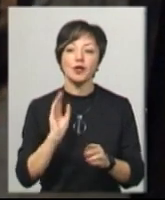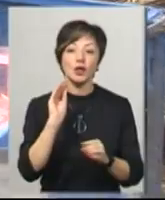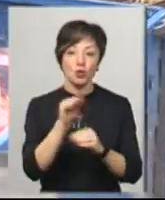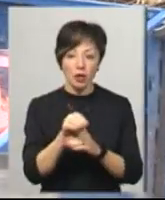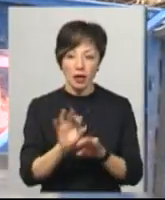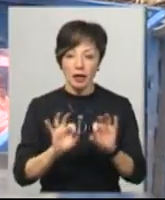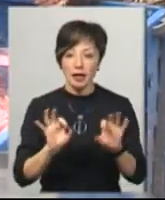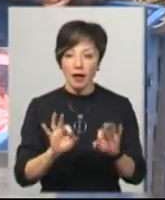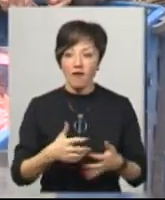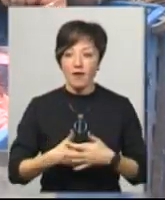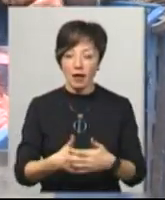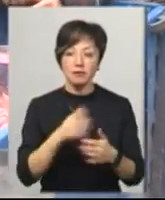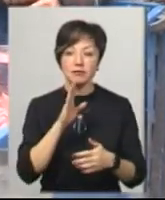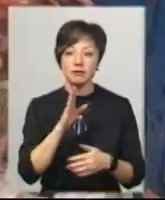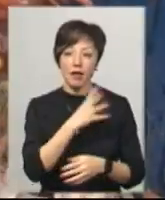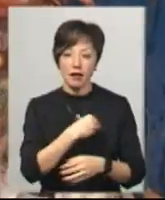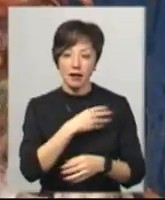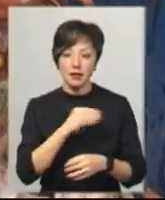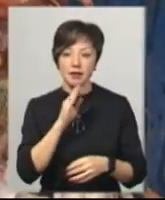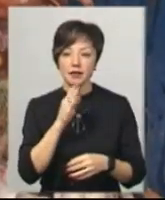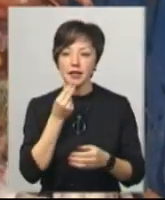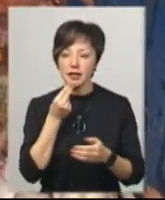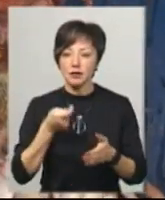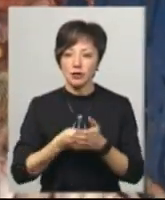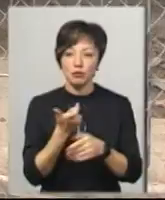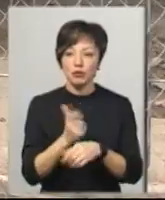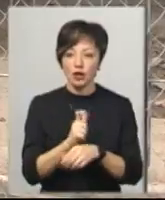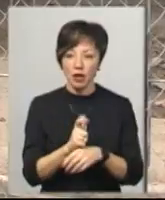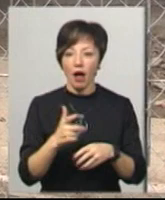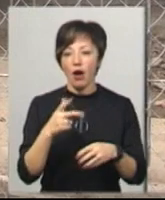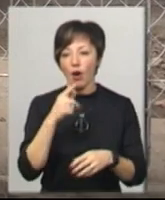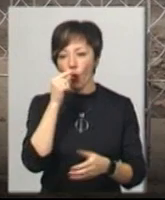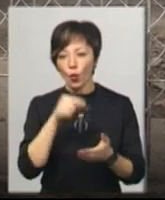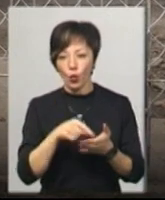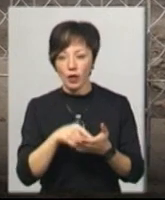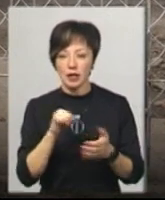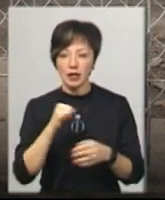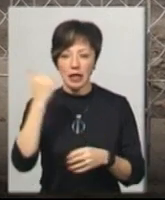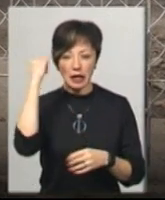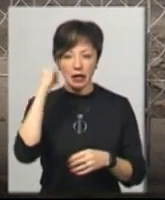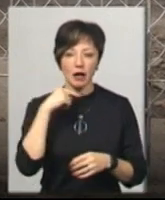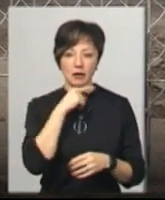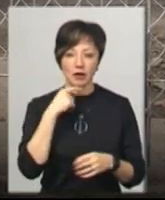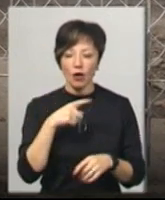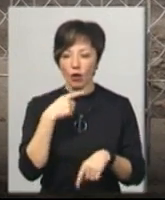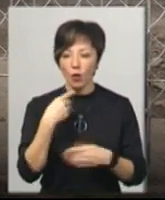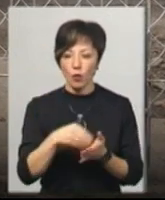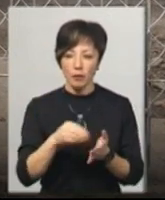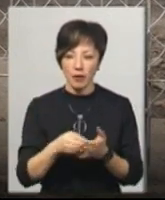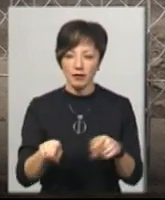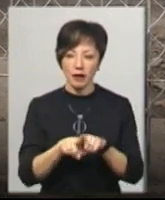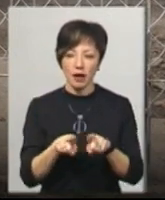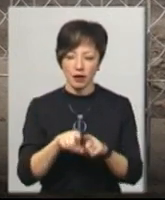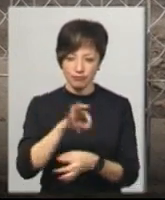вагітності самка їсть більше. Годують тварин переважно курятиною та яловичиною. Купив вибраковку курей, от